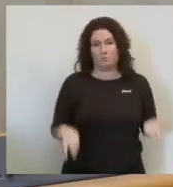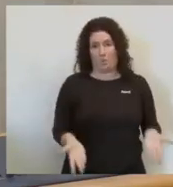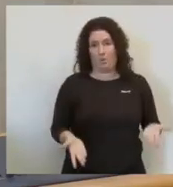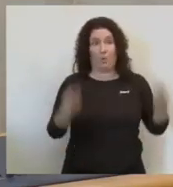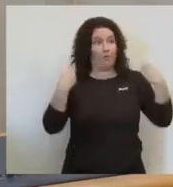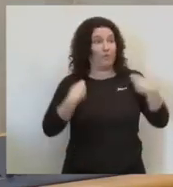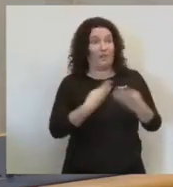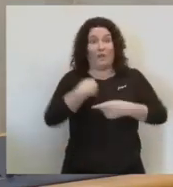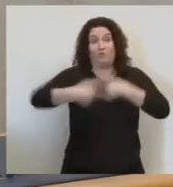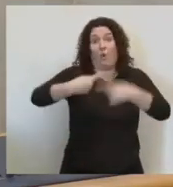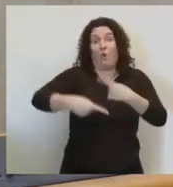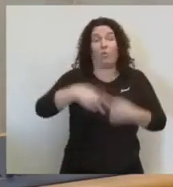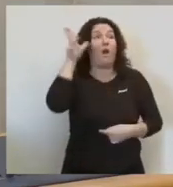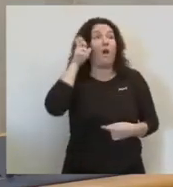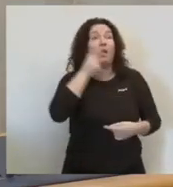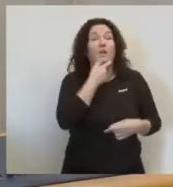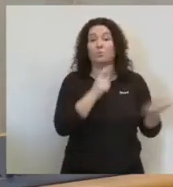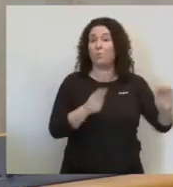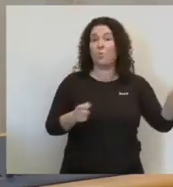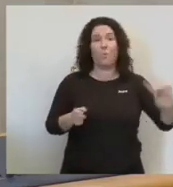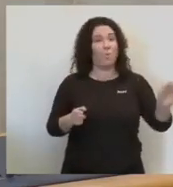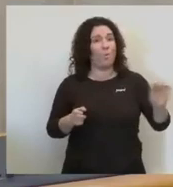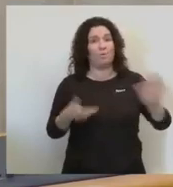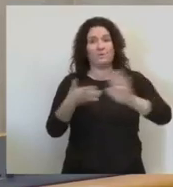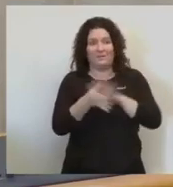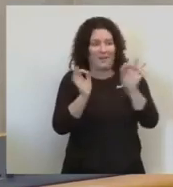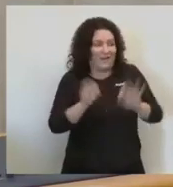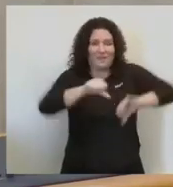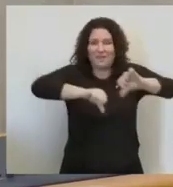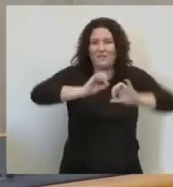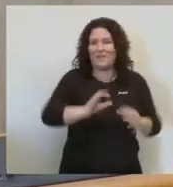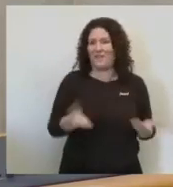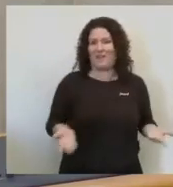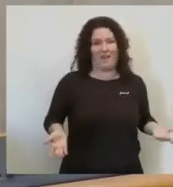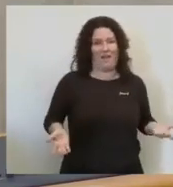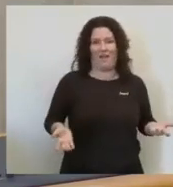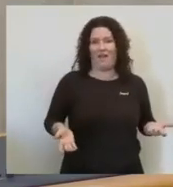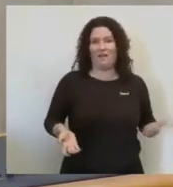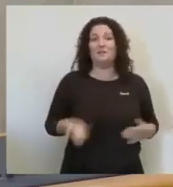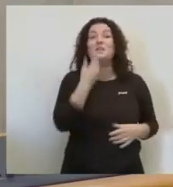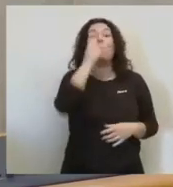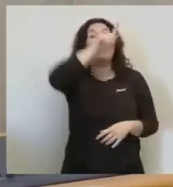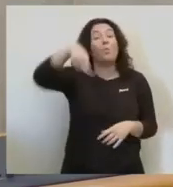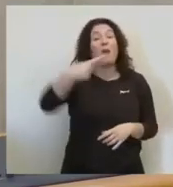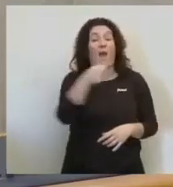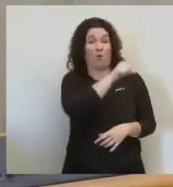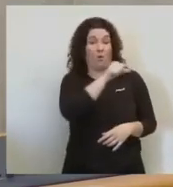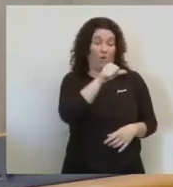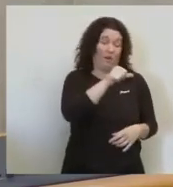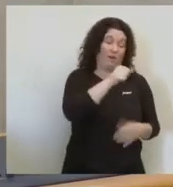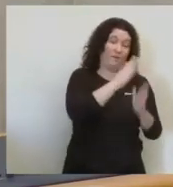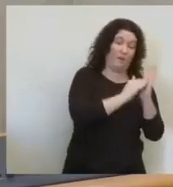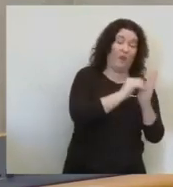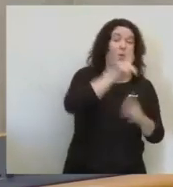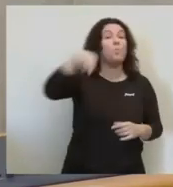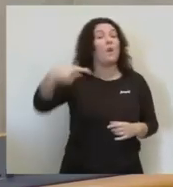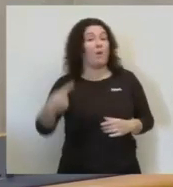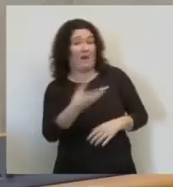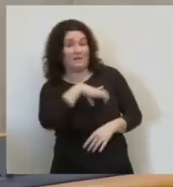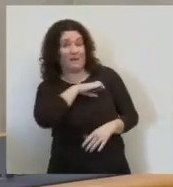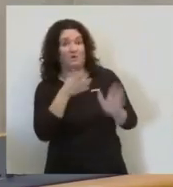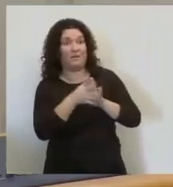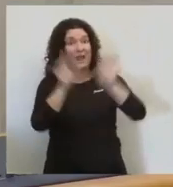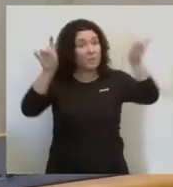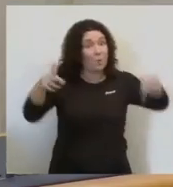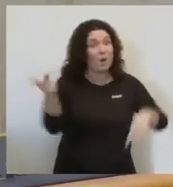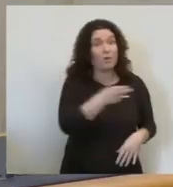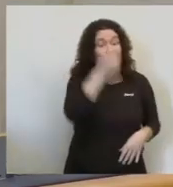bàsica, és una qüestió científica. Si vostès donen una hora de valencià i una hora de castellà, el resultat no serà